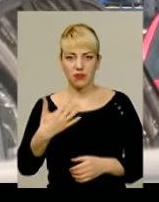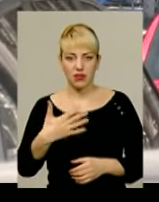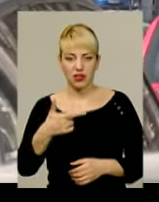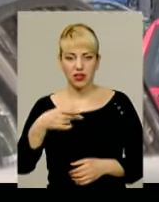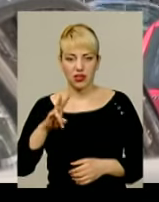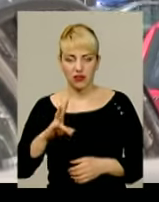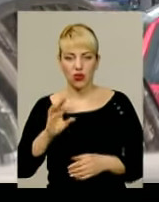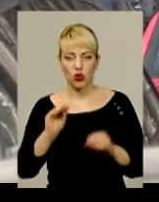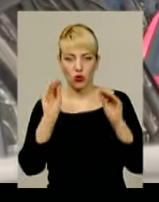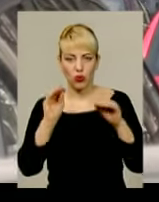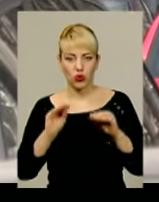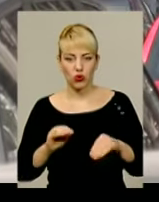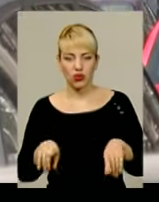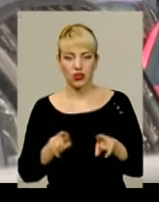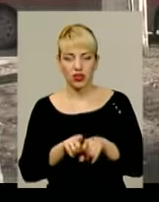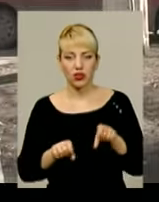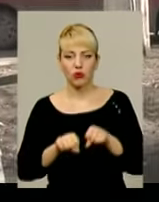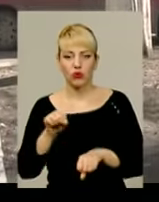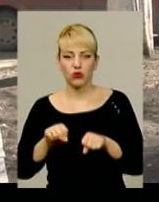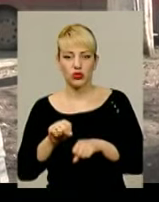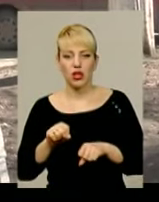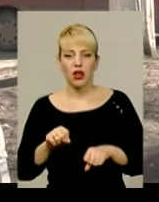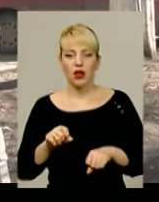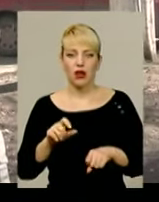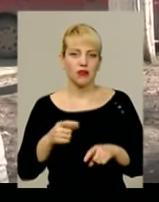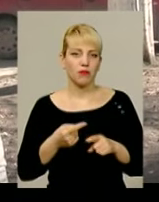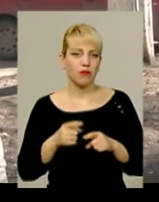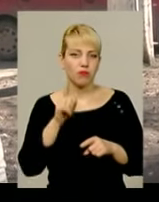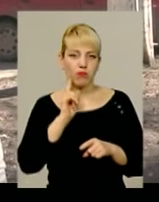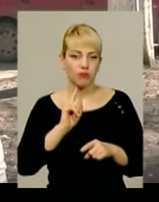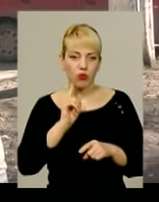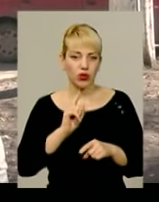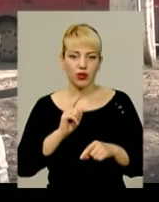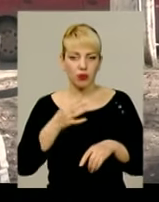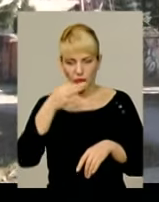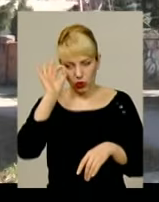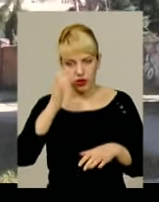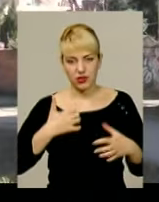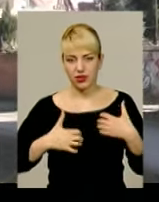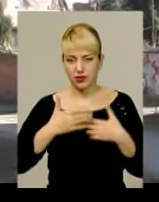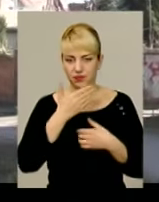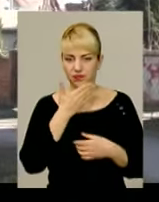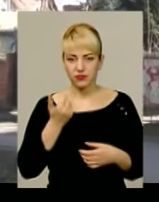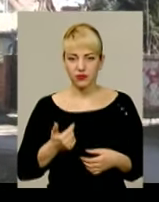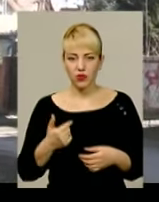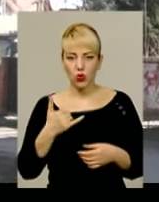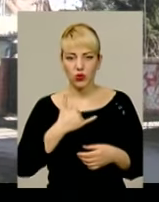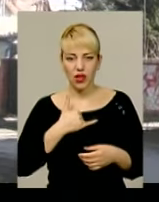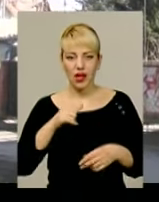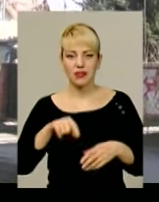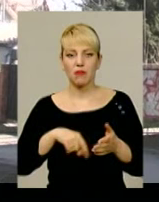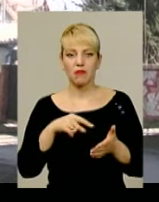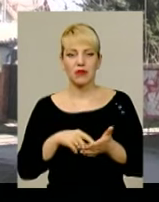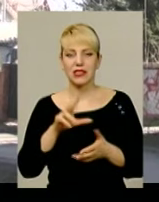Щоправда, складати протоколи на таких порушників – метод не дуже популярний, зізнаються самі поліціянти. У нас місто не розраховано на таку